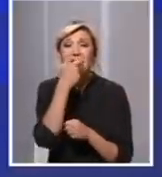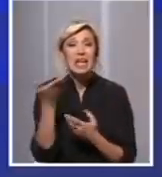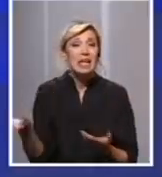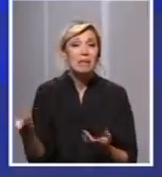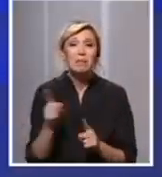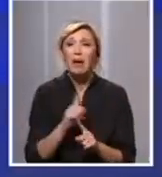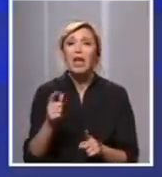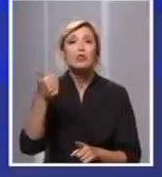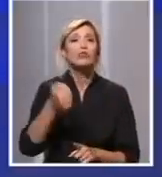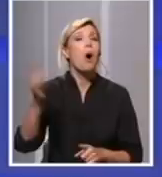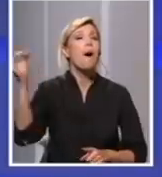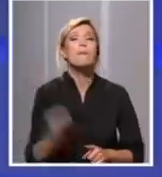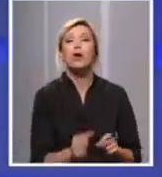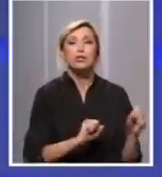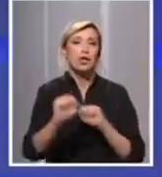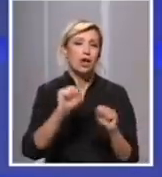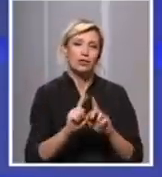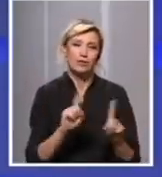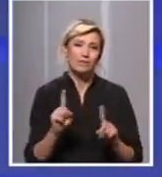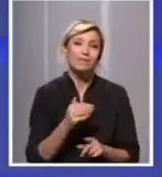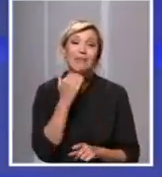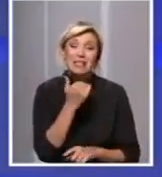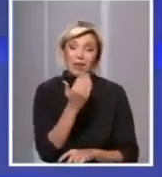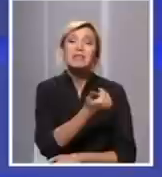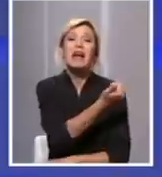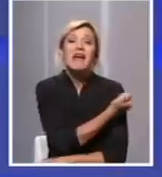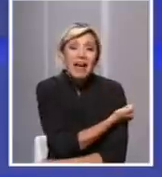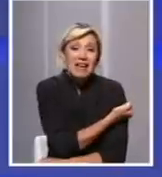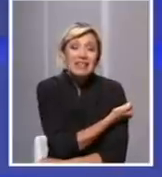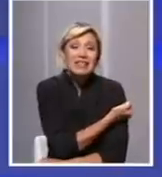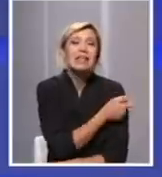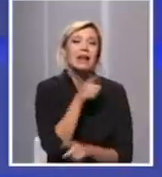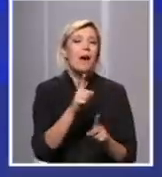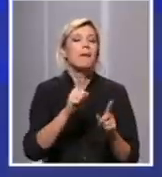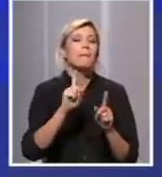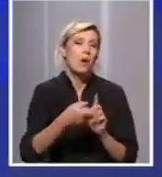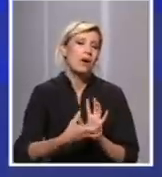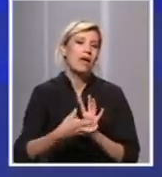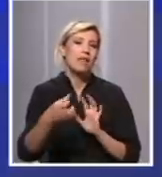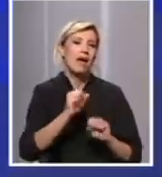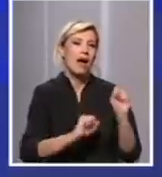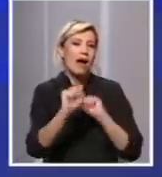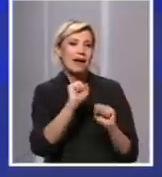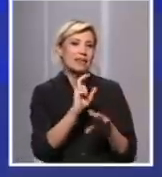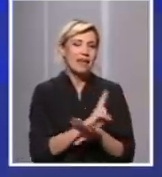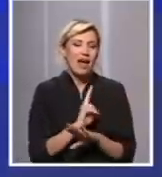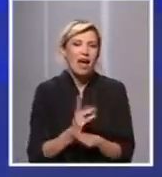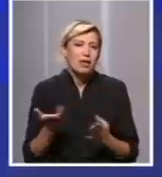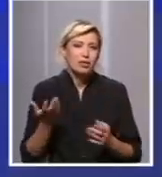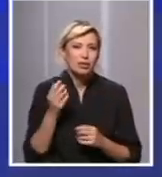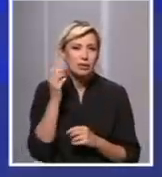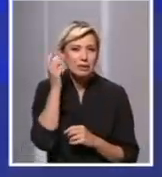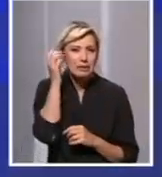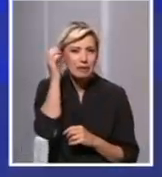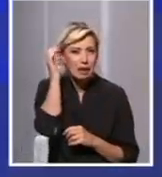njena efikasnost 100%. Znači, i tada ove opšte preventivne mere će itekako imati značaj. Znači,